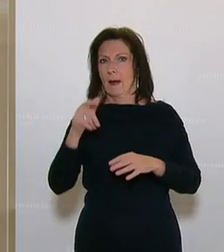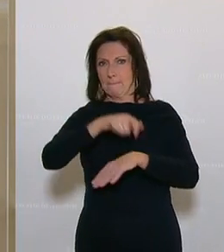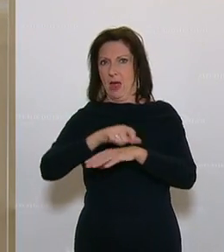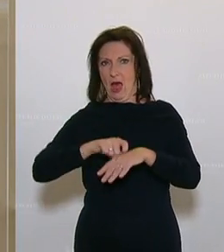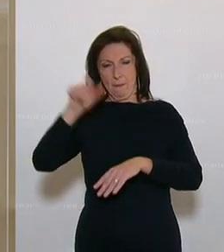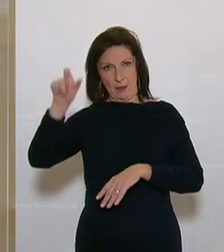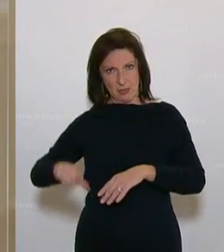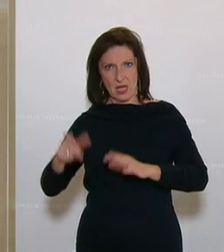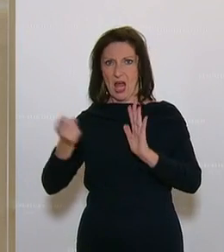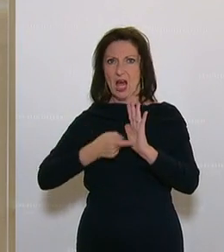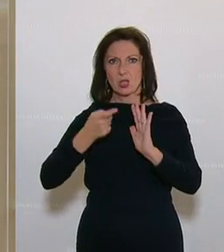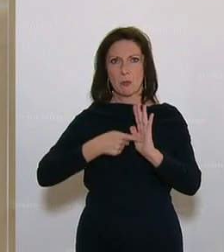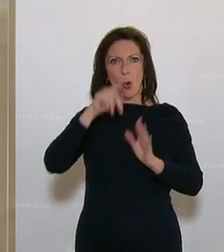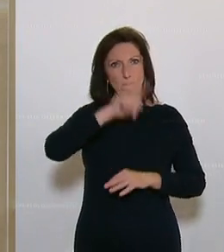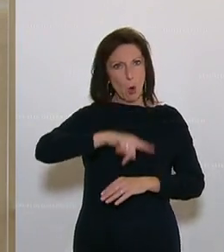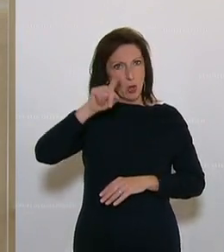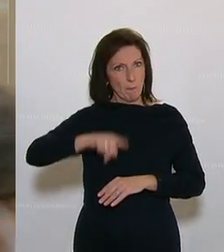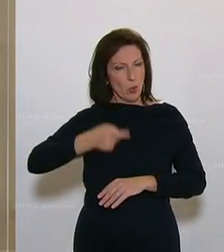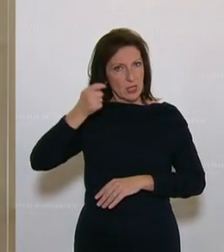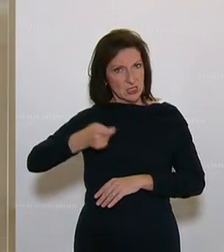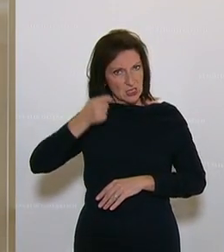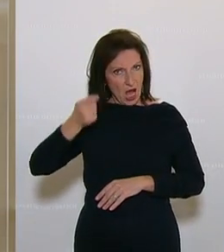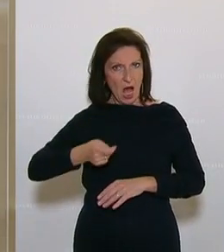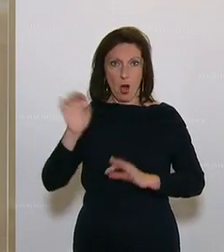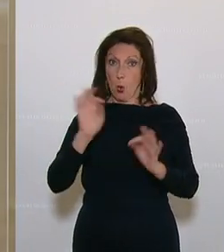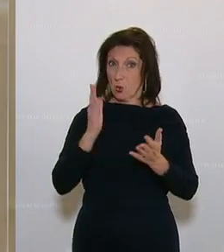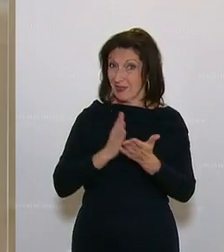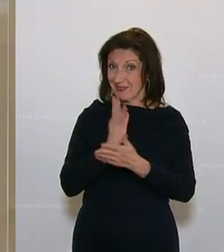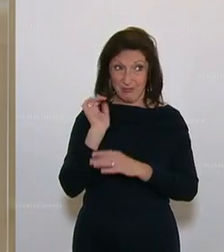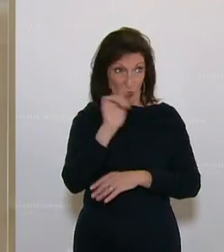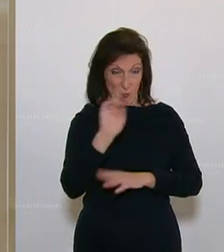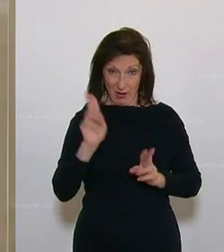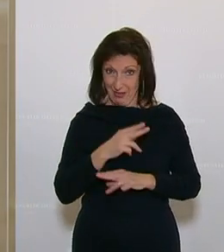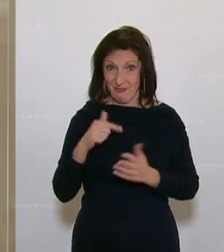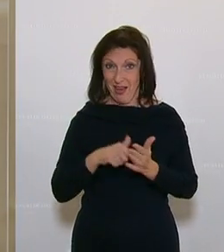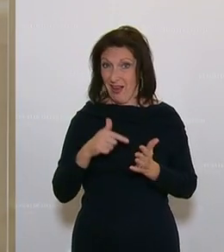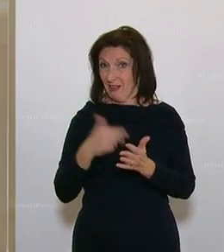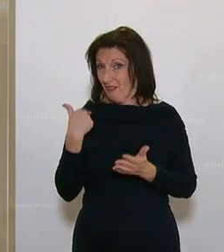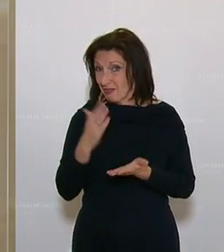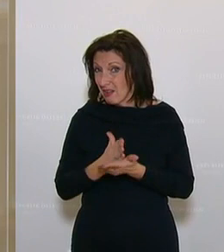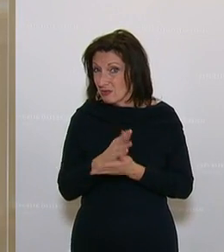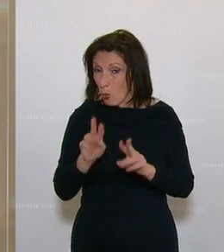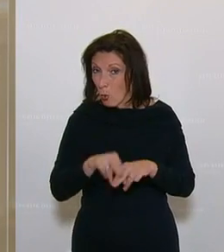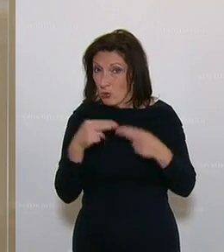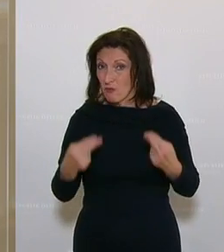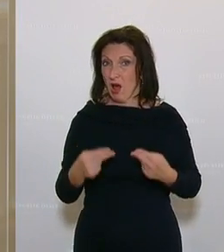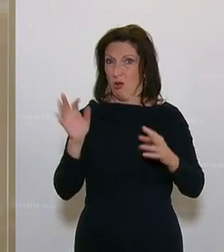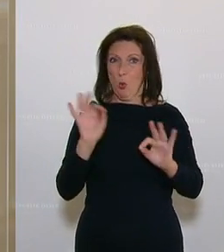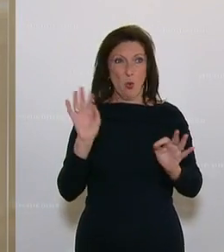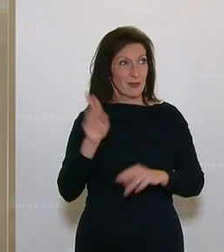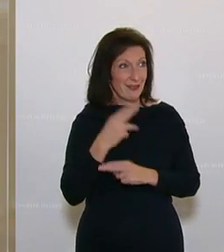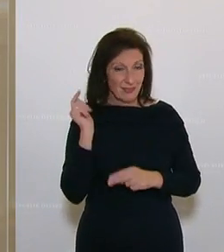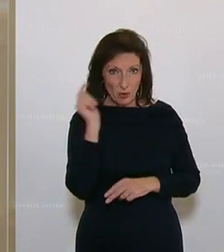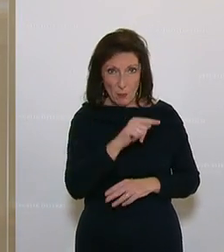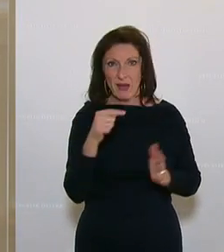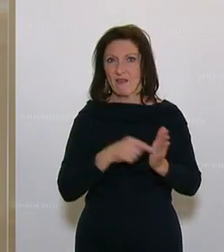der Beamte den Anspruch auf Monatsbezüge behält oder einer Dienstverhinderung aufgrund eines Dienstunfalls oder einer Dienstverhinderung aufgrund einer